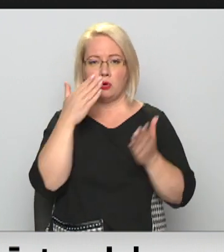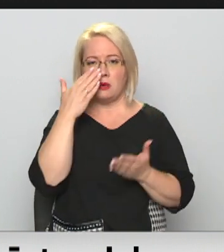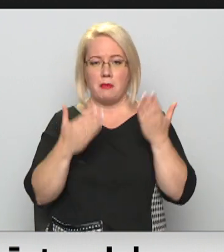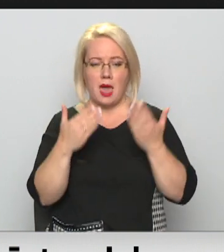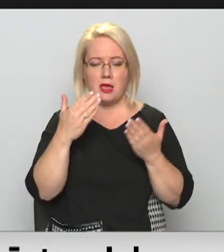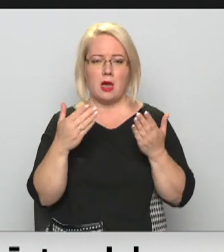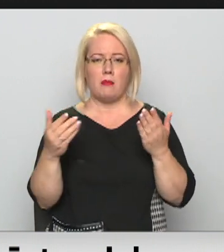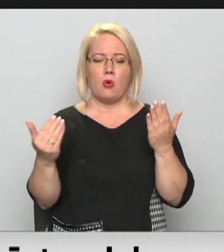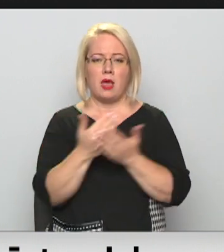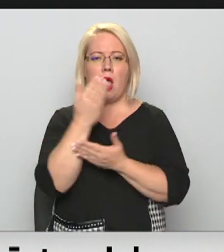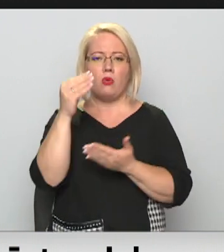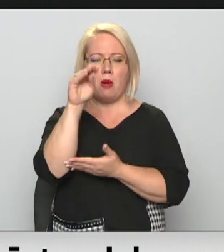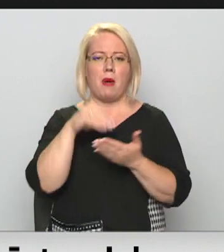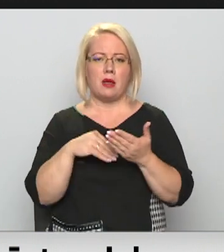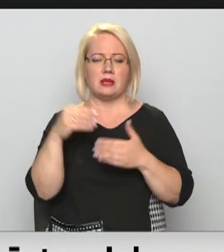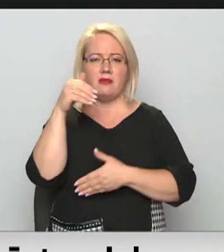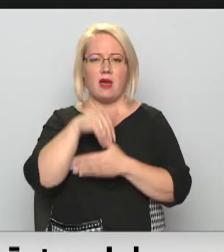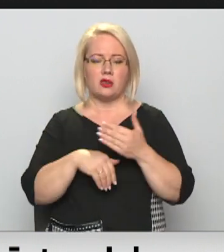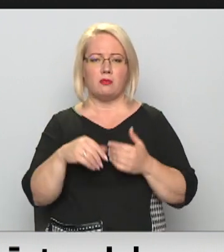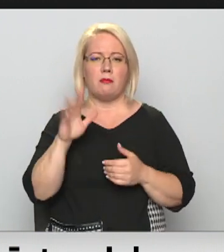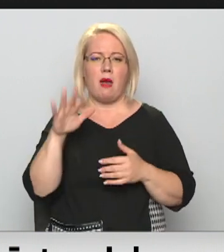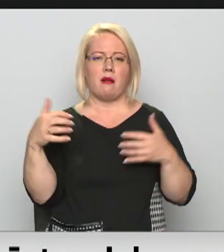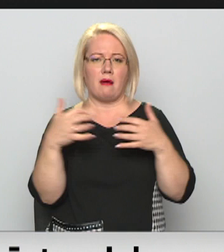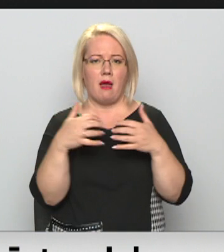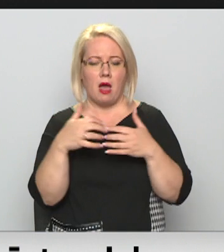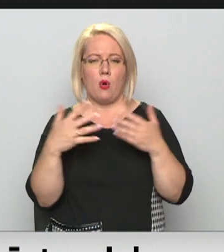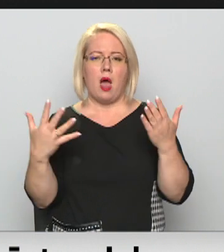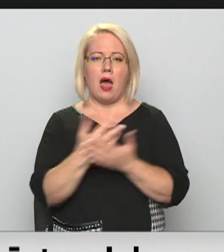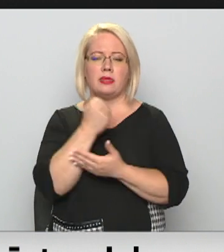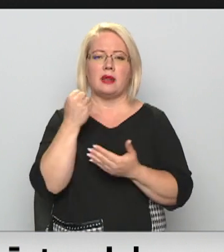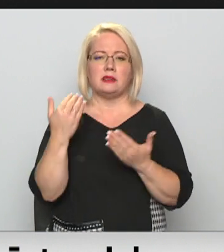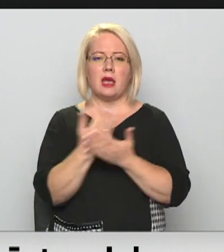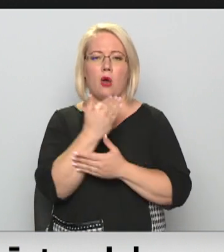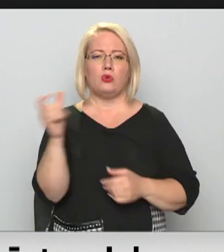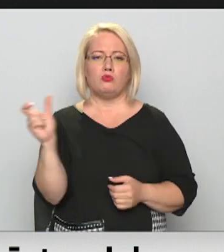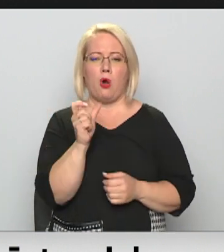pārskatīt vēsturi par lielotēvijas karu, atrast kādus jaunus momentus tajā.